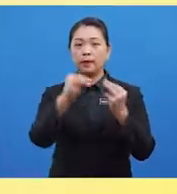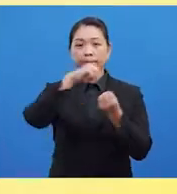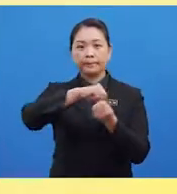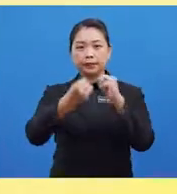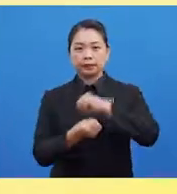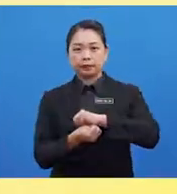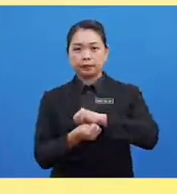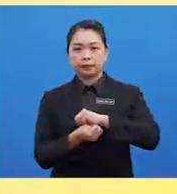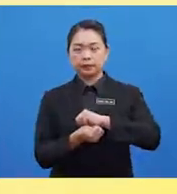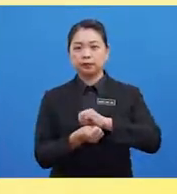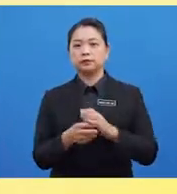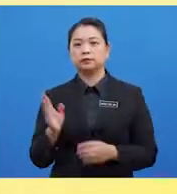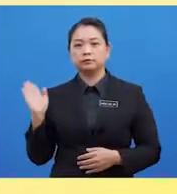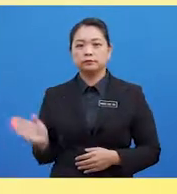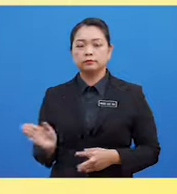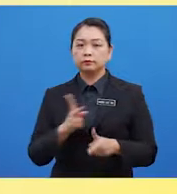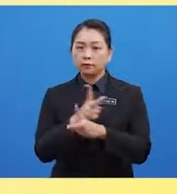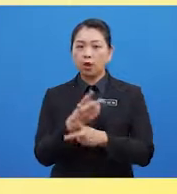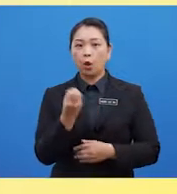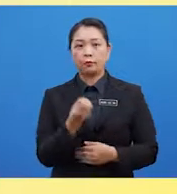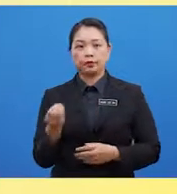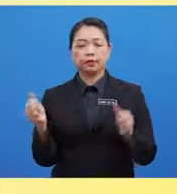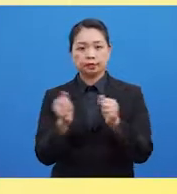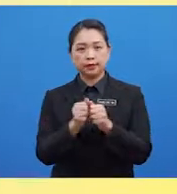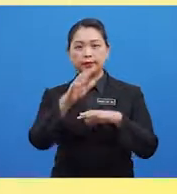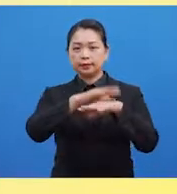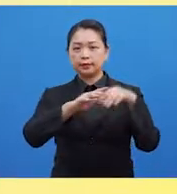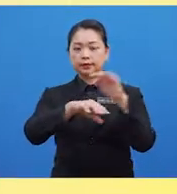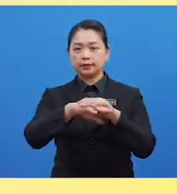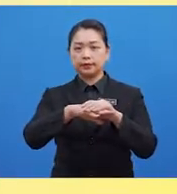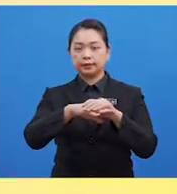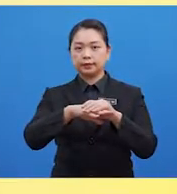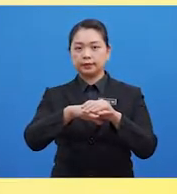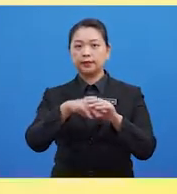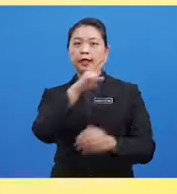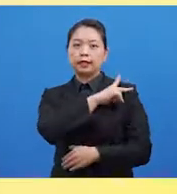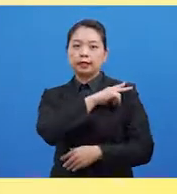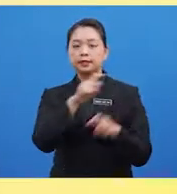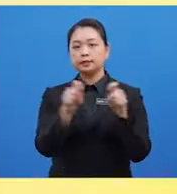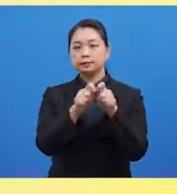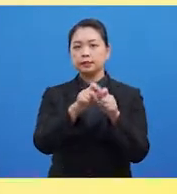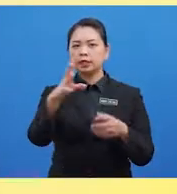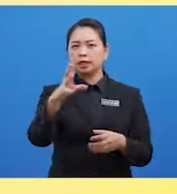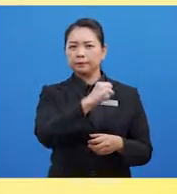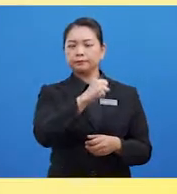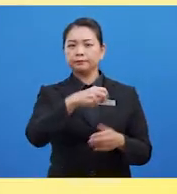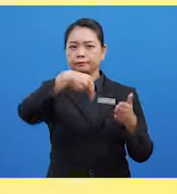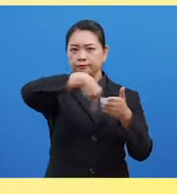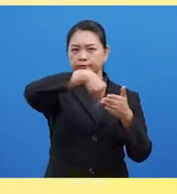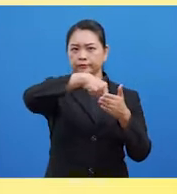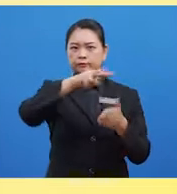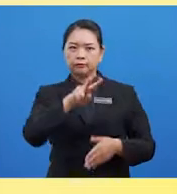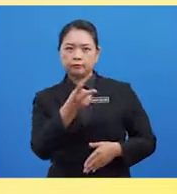Manipulatif Ialah Kemahiran Untuk Mengawal Objek Dengan Tangan Dan Kaki Seperti Menangkap Menendang